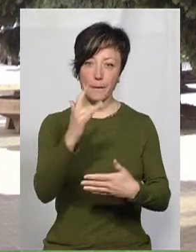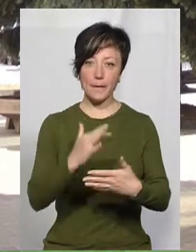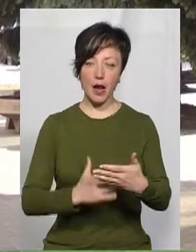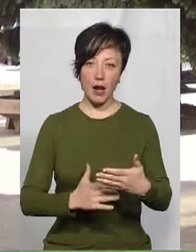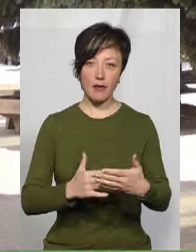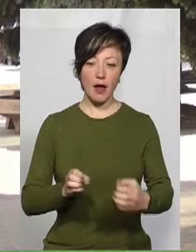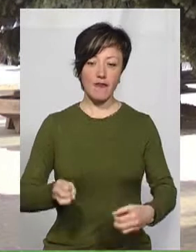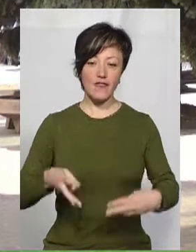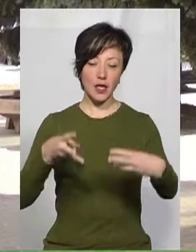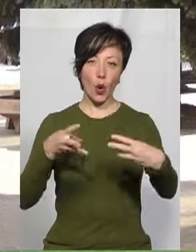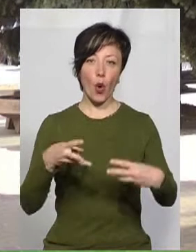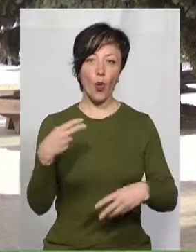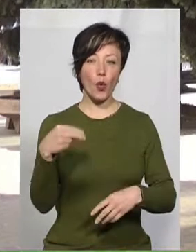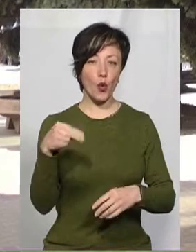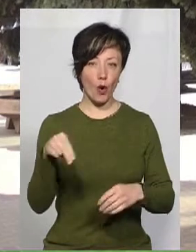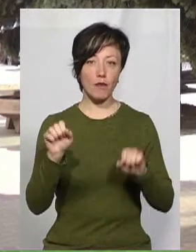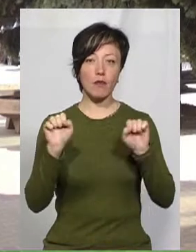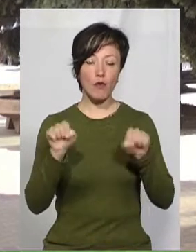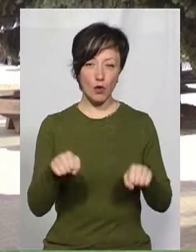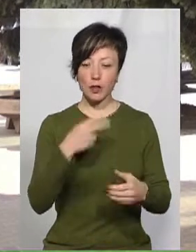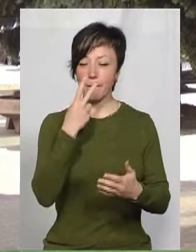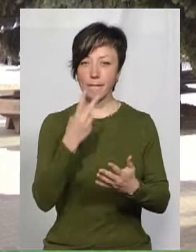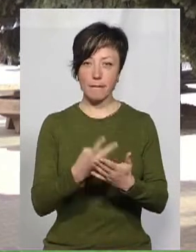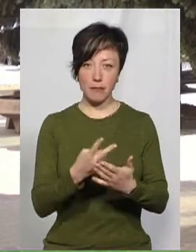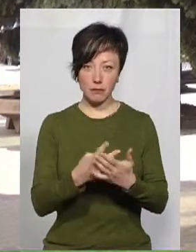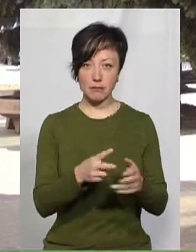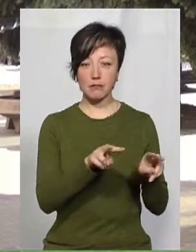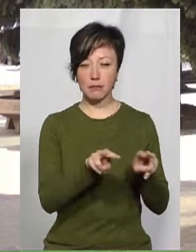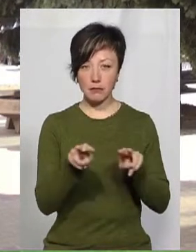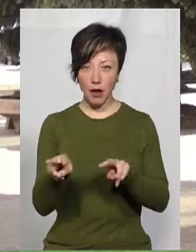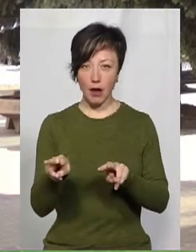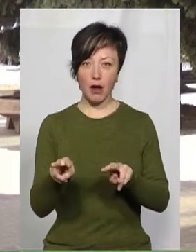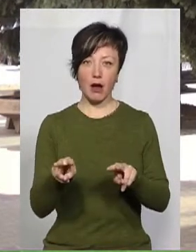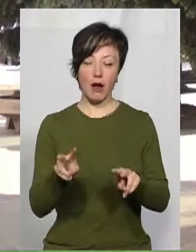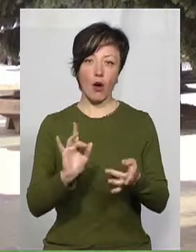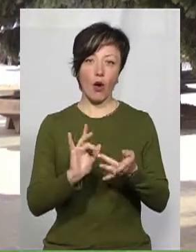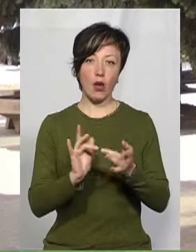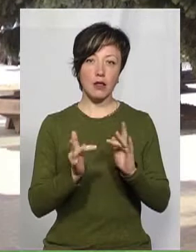відеоуроків. Їх також можна буде переглянути в онлайн